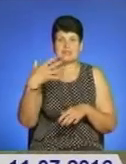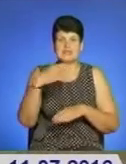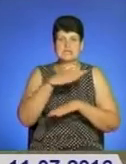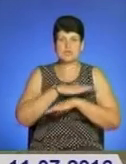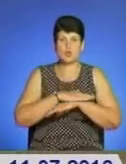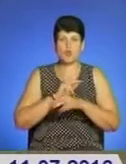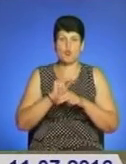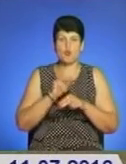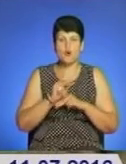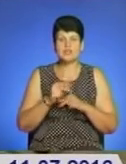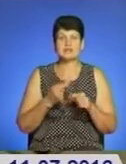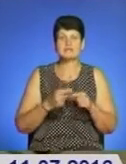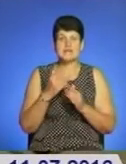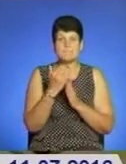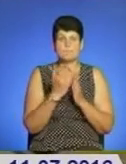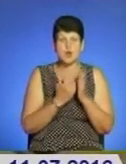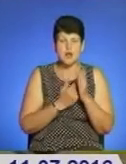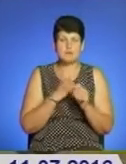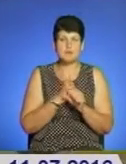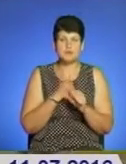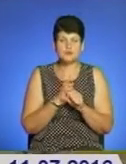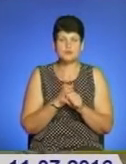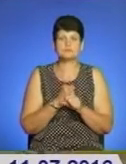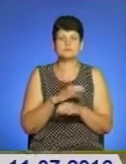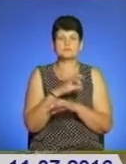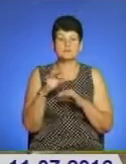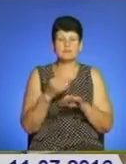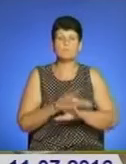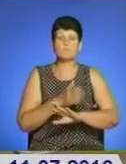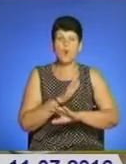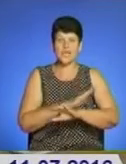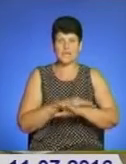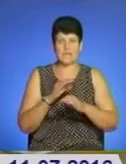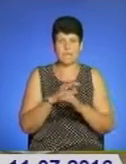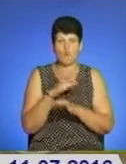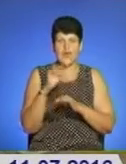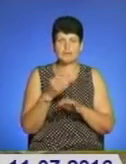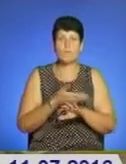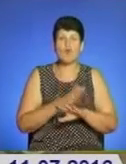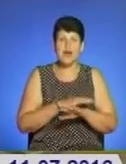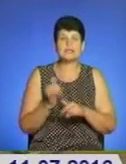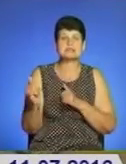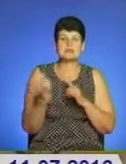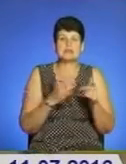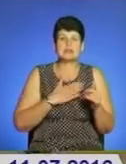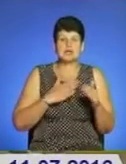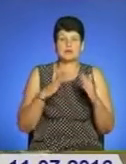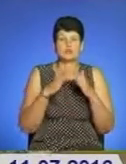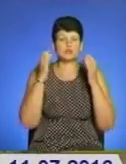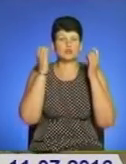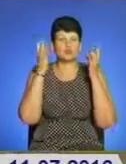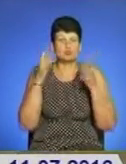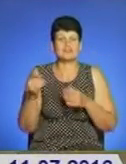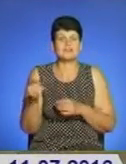програма в нас діє завдяки проєкту «Інвестиція в культуру» – польському проєкту. Поляки забезпечили наші будинки культури в